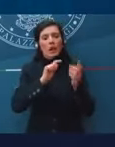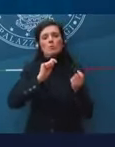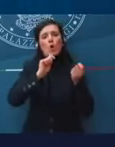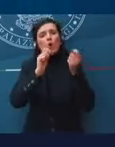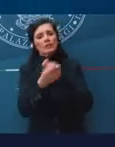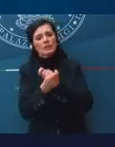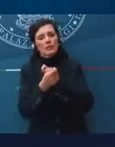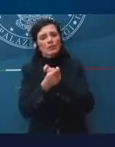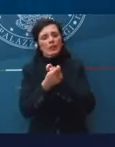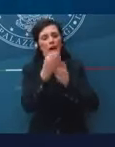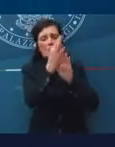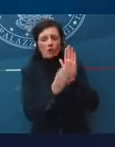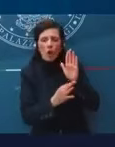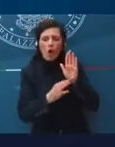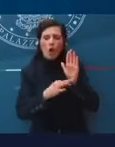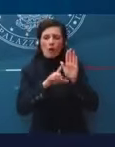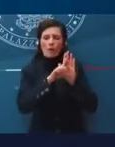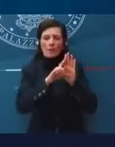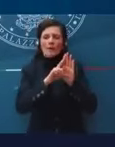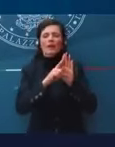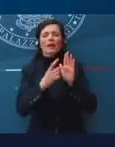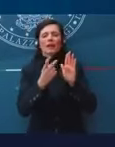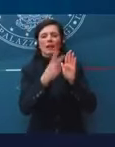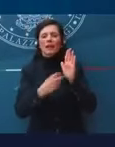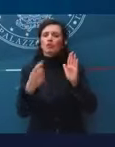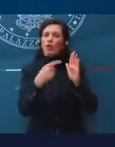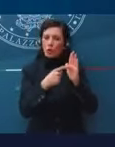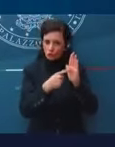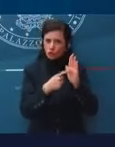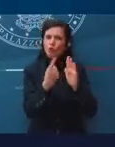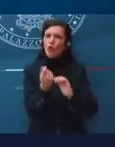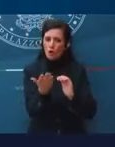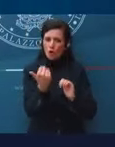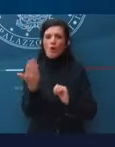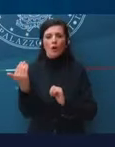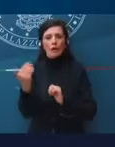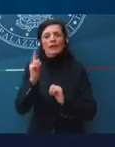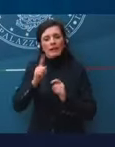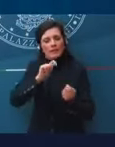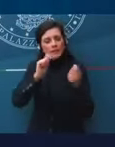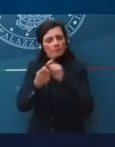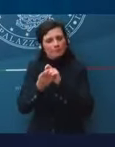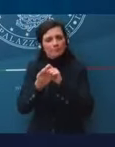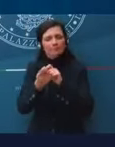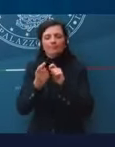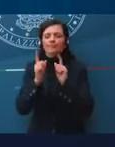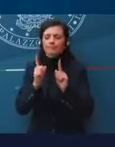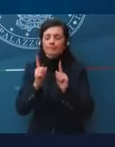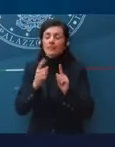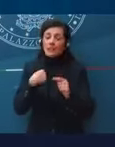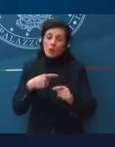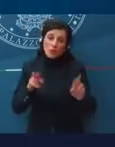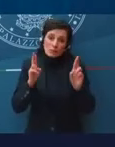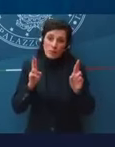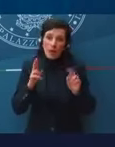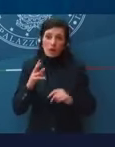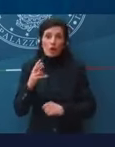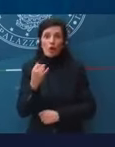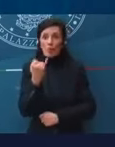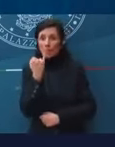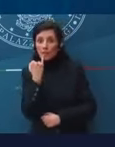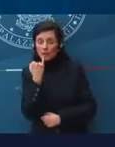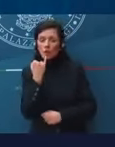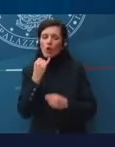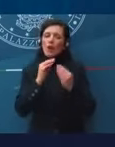norme di riscossione, dei meccanismi di riscossione. In altre parole ci vuole una piccola, spero piccola, riforma dei